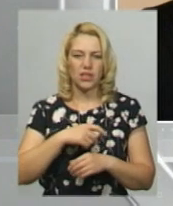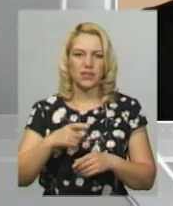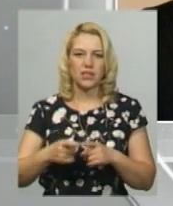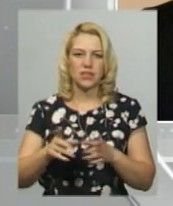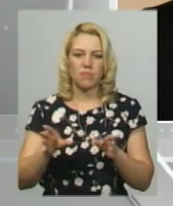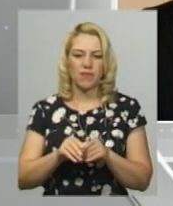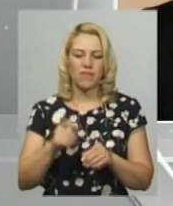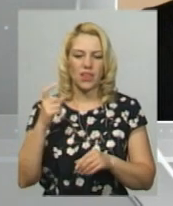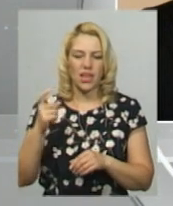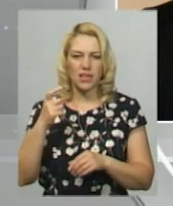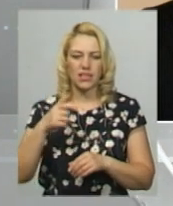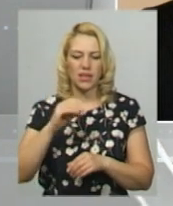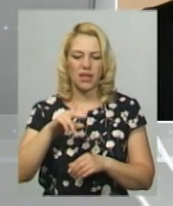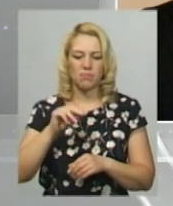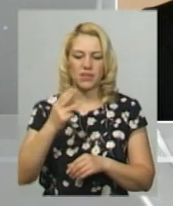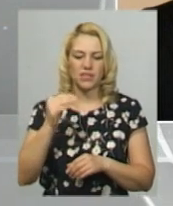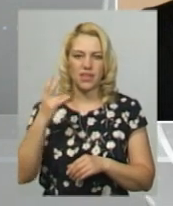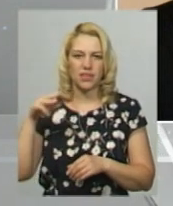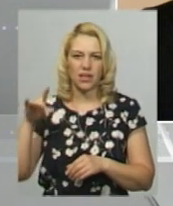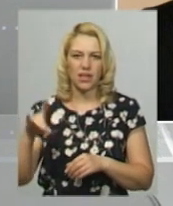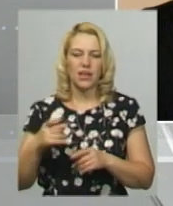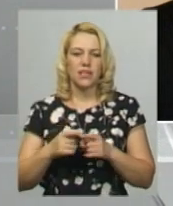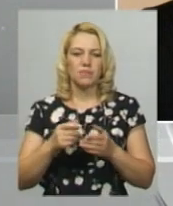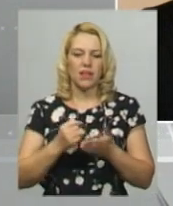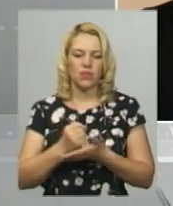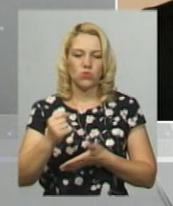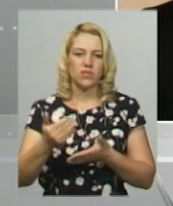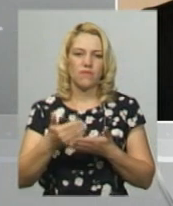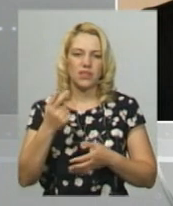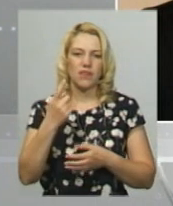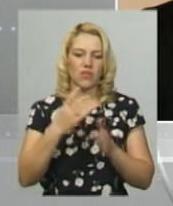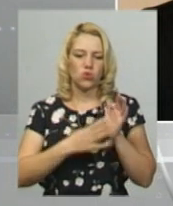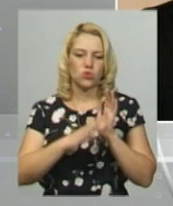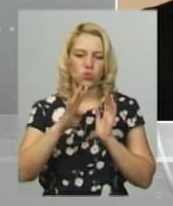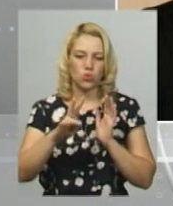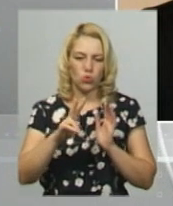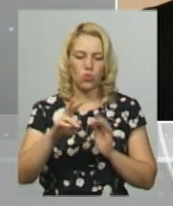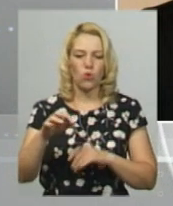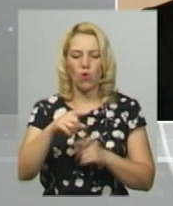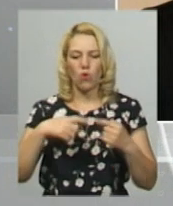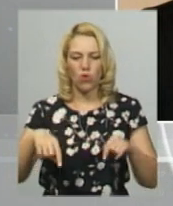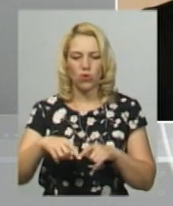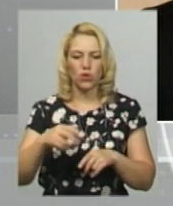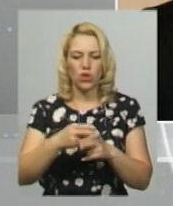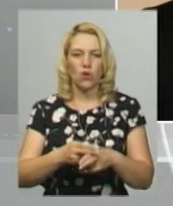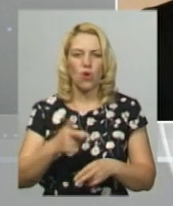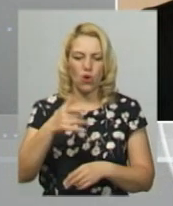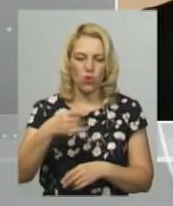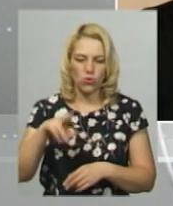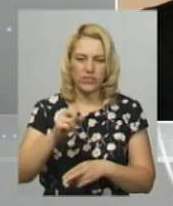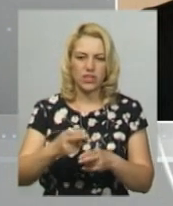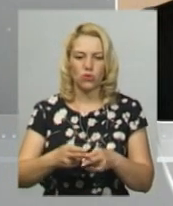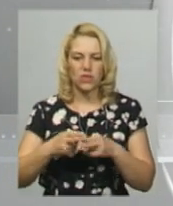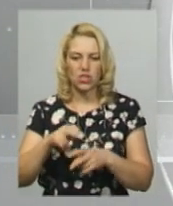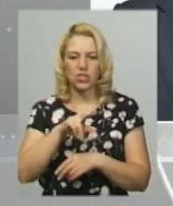мережі гіпермаркетів «Епіцентр» балотується від 192-го округу, межі Городоцький, Дуноєвецький, Чемеровецький та Ярмолинецький